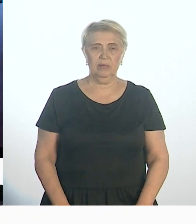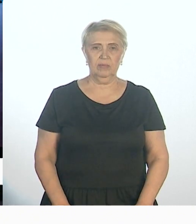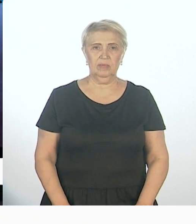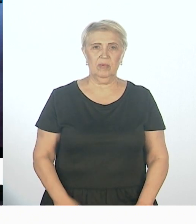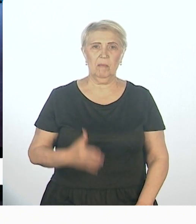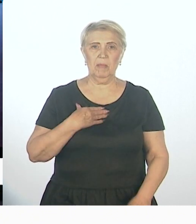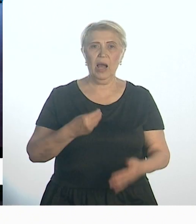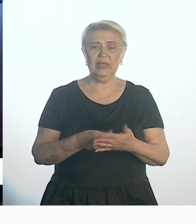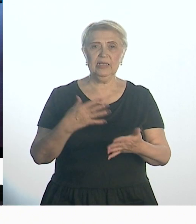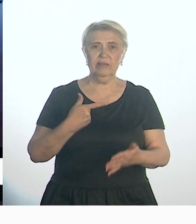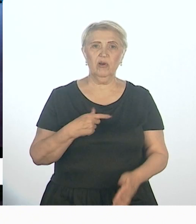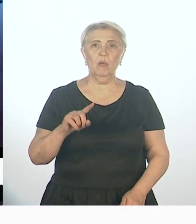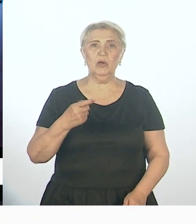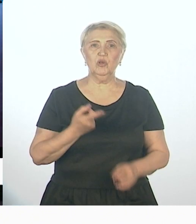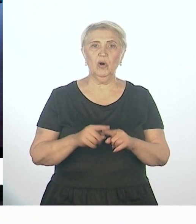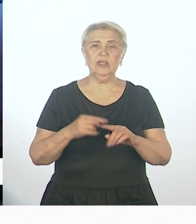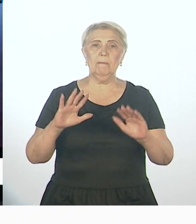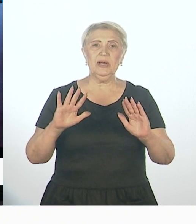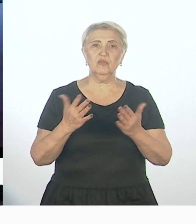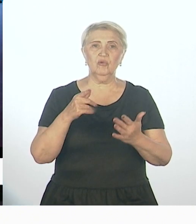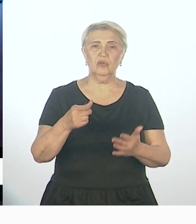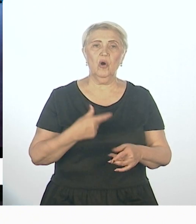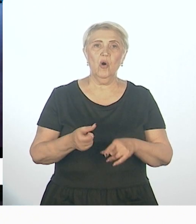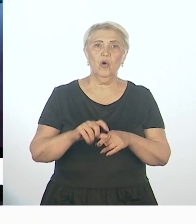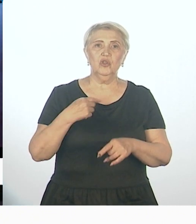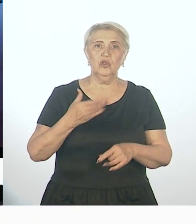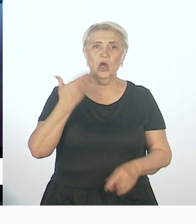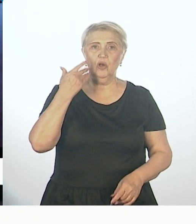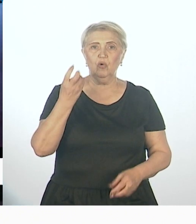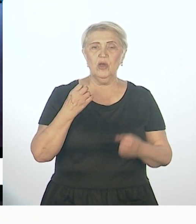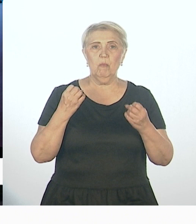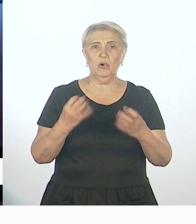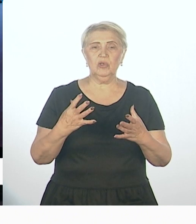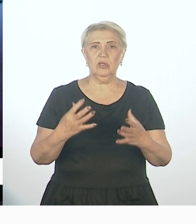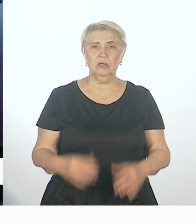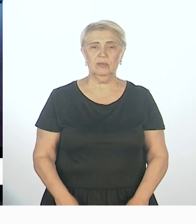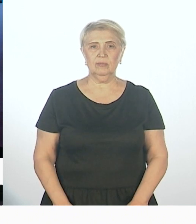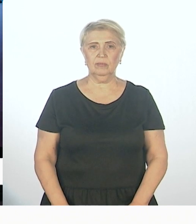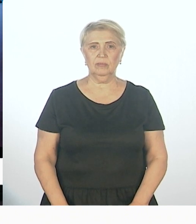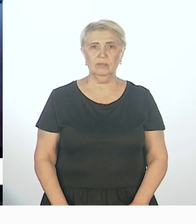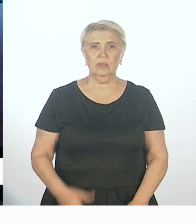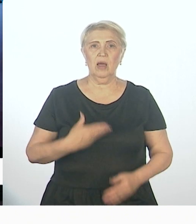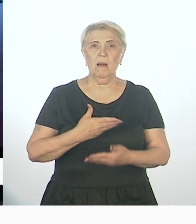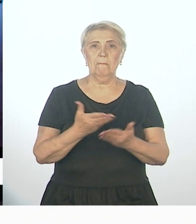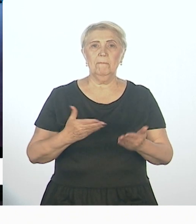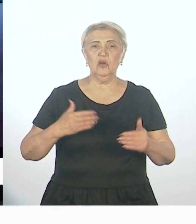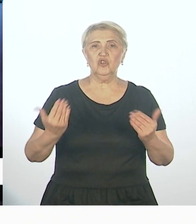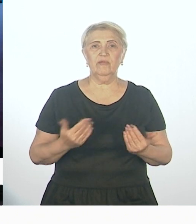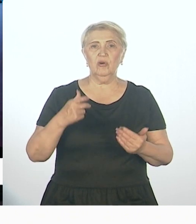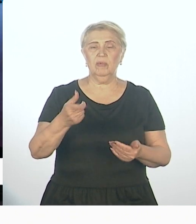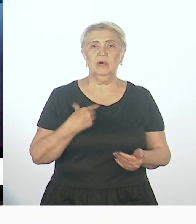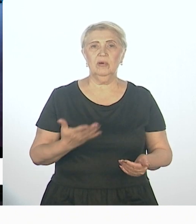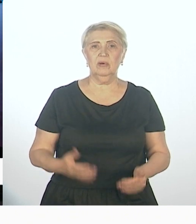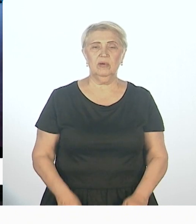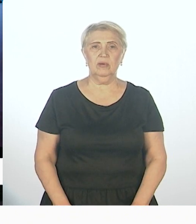оцениваем, почему это так происходит, очень легко и просто. Потому что мы живем, ну, реально, мы живем на